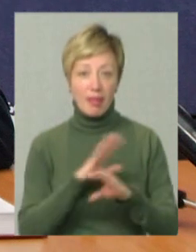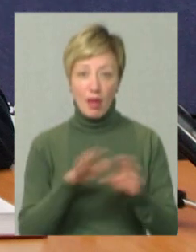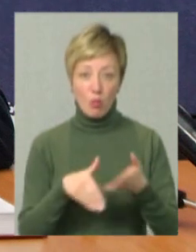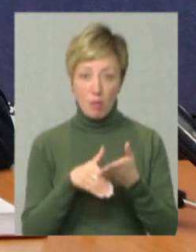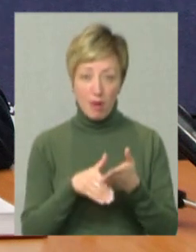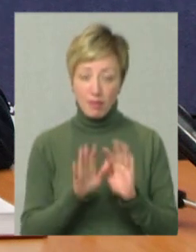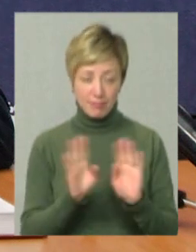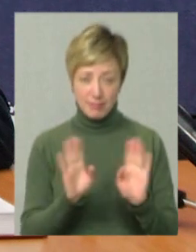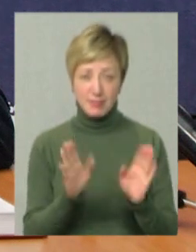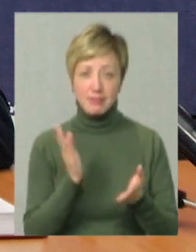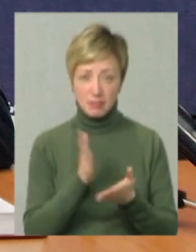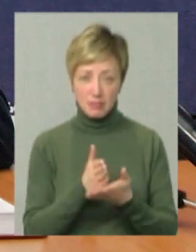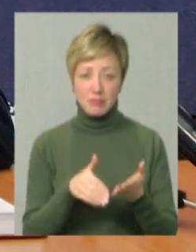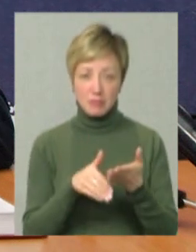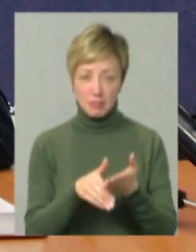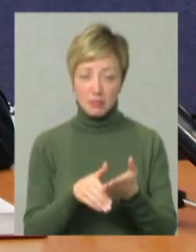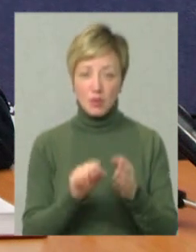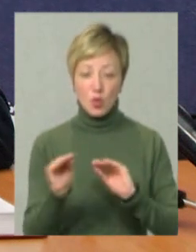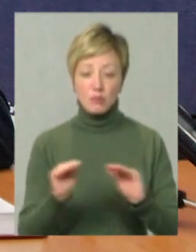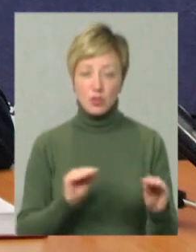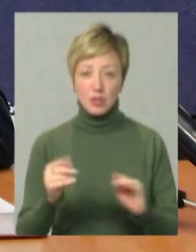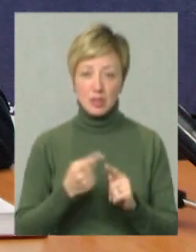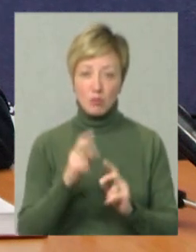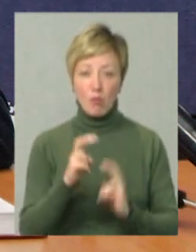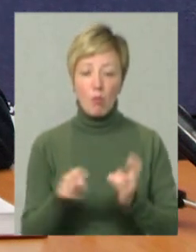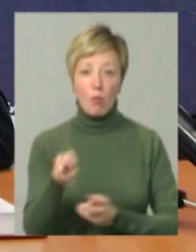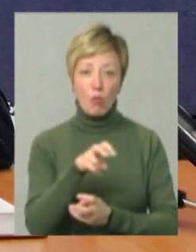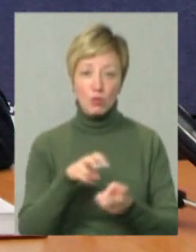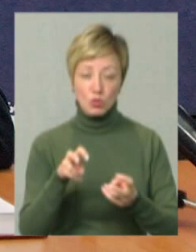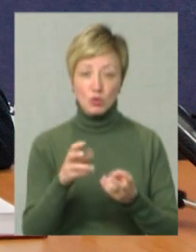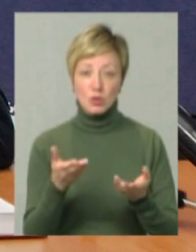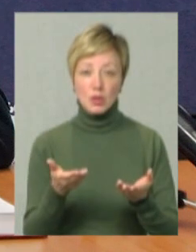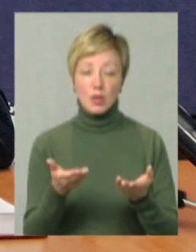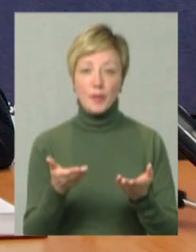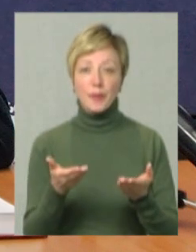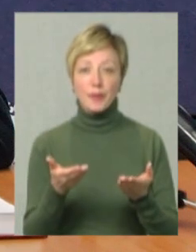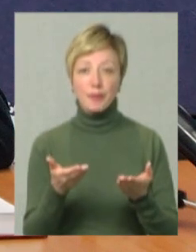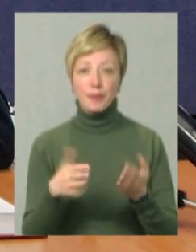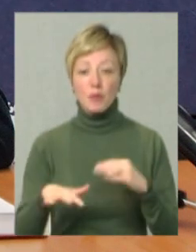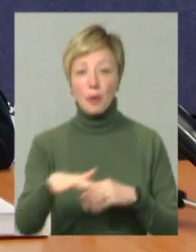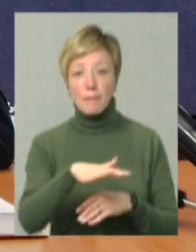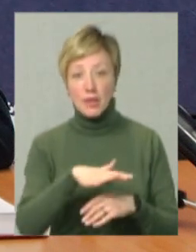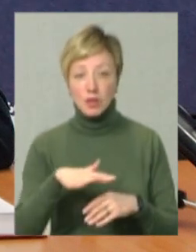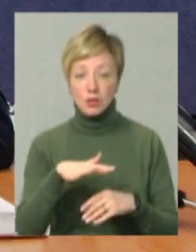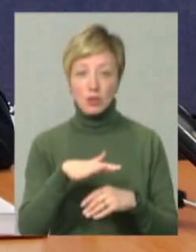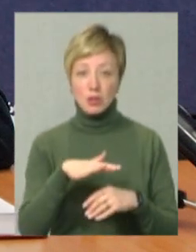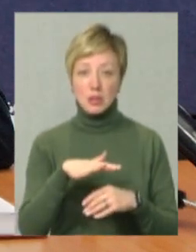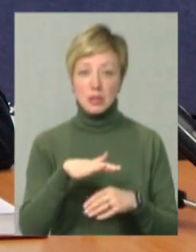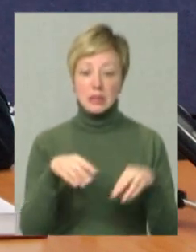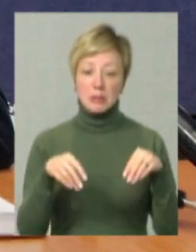допомагають у розміщенні цих підприємств, у пошуці приміщень,